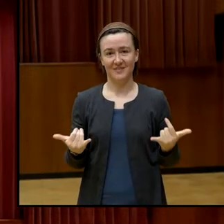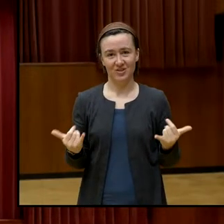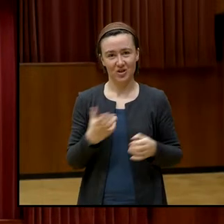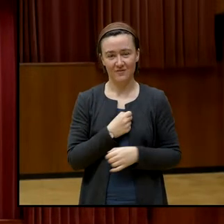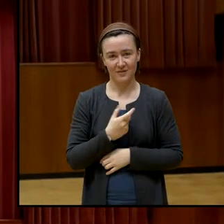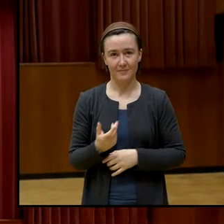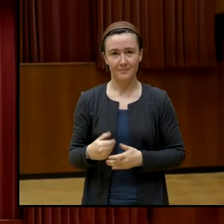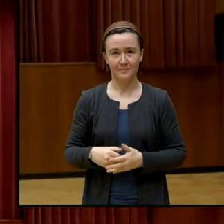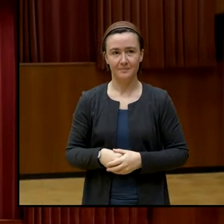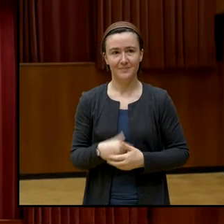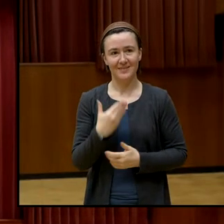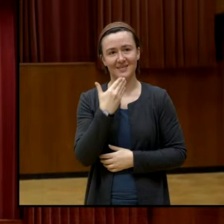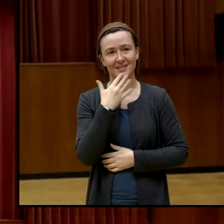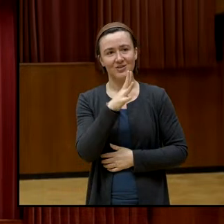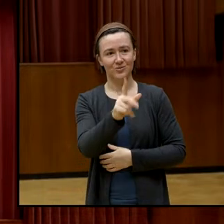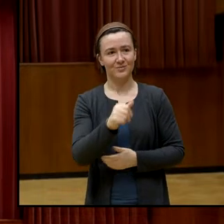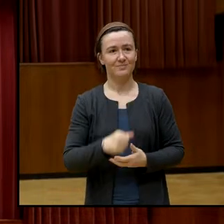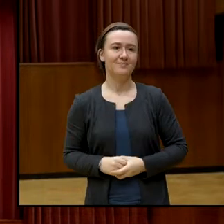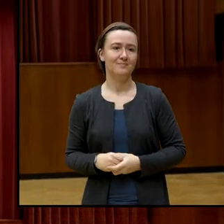Dankeschön.